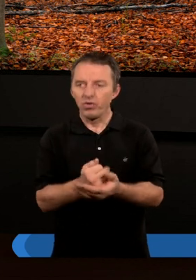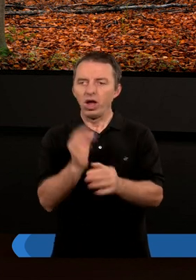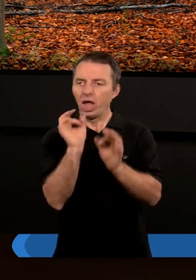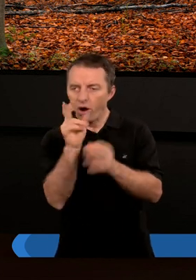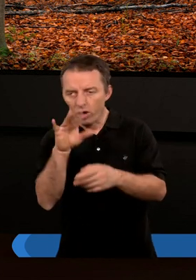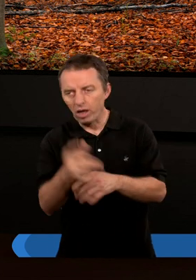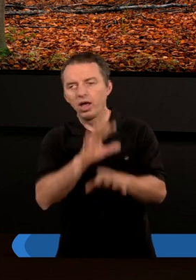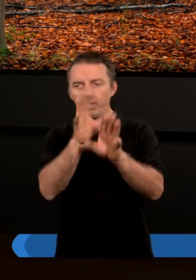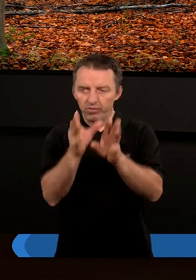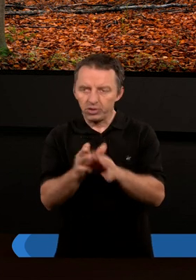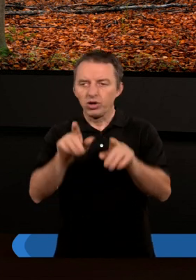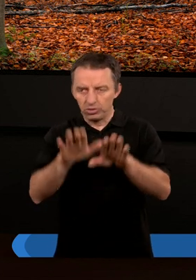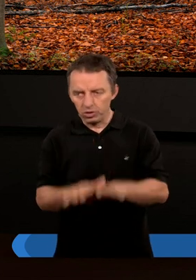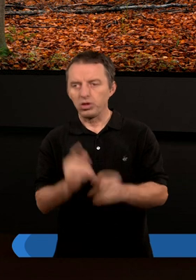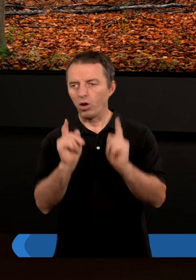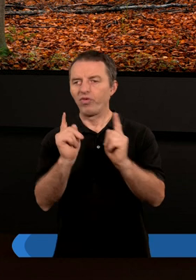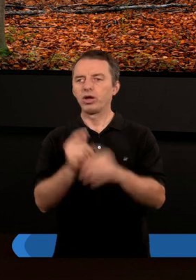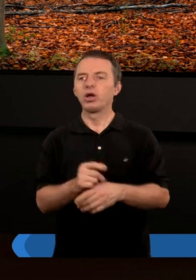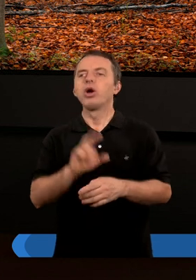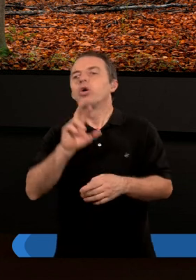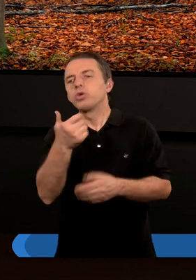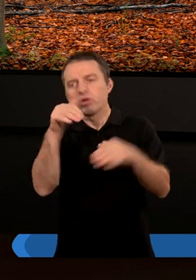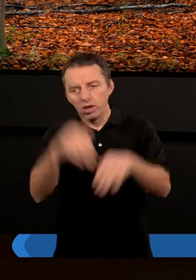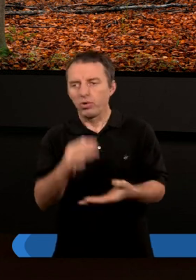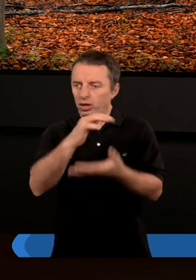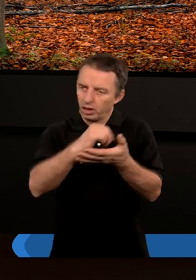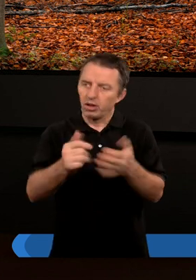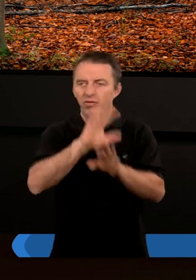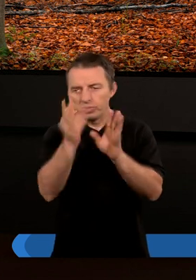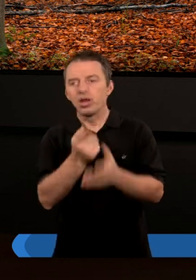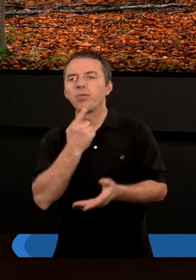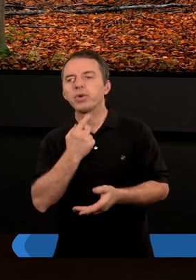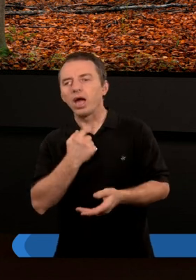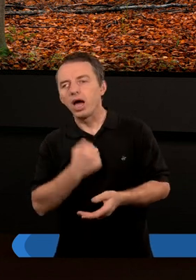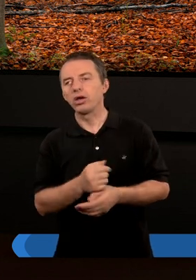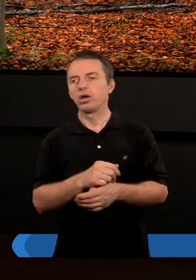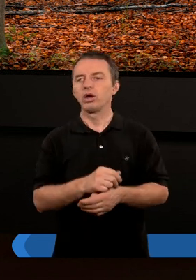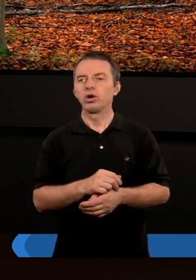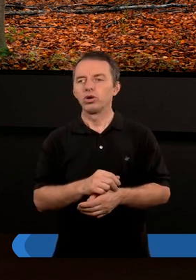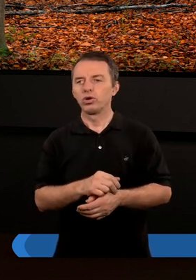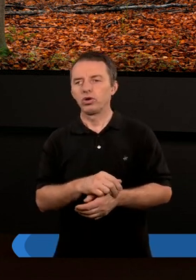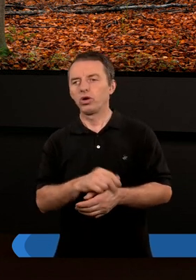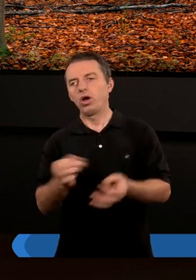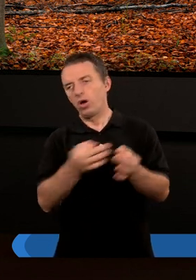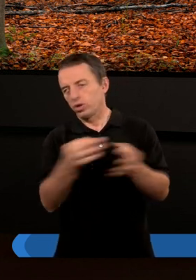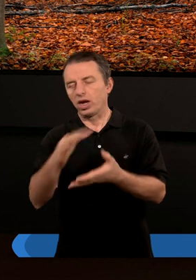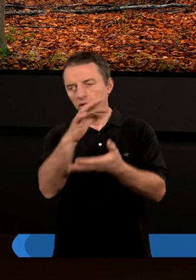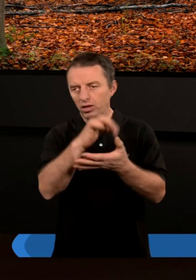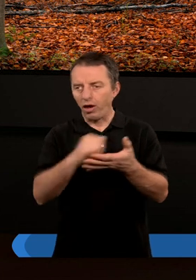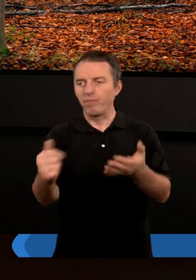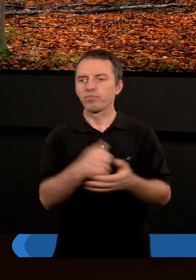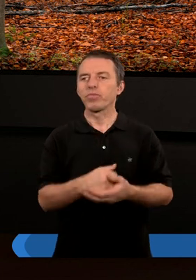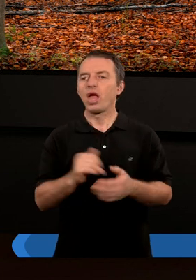Boże jest dobre. Bo tak wszyscy, jak tutaj siedzimy, uważamy. Dlaczego Bóg nie może tych wszystkich pragnień naszych ciągut od razu